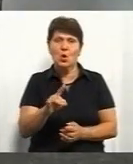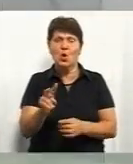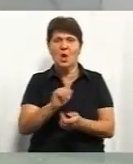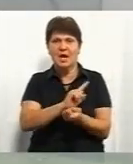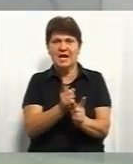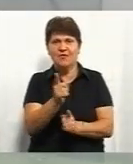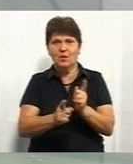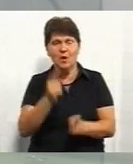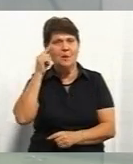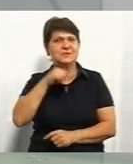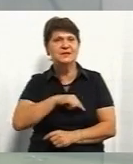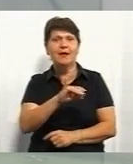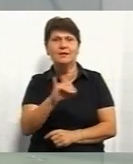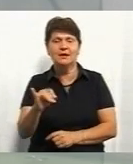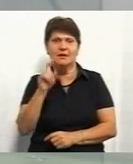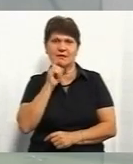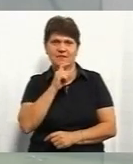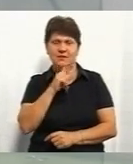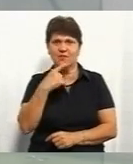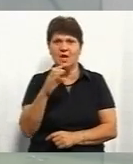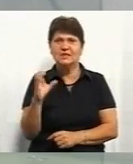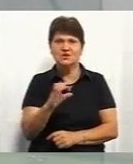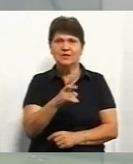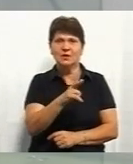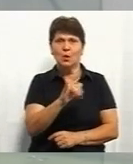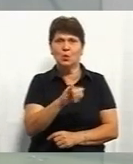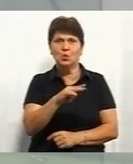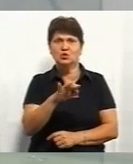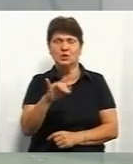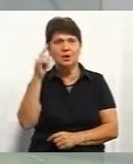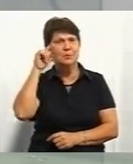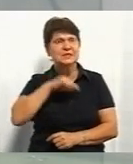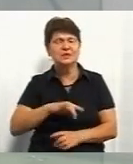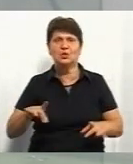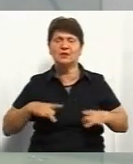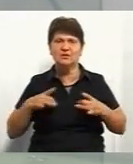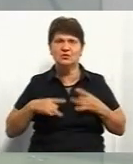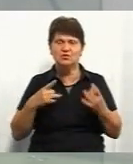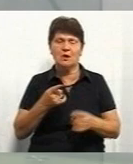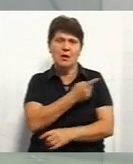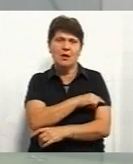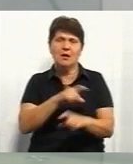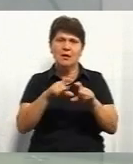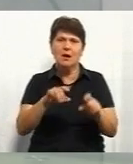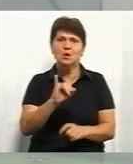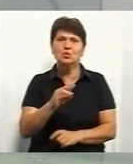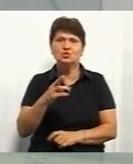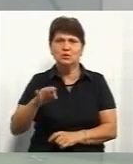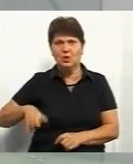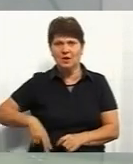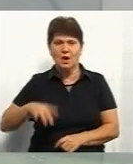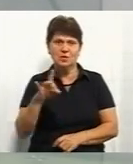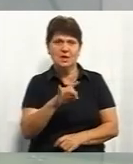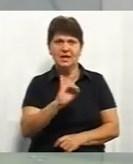на Вінничині говорили сьогодні Софія Кучерук, директорка Вінницької психоневрологічної лікарні імені Академіка Ющенка, і